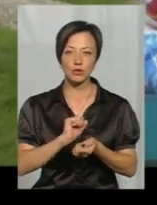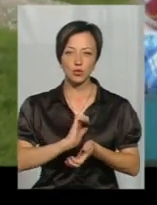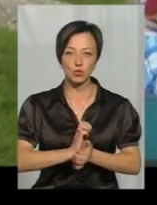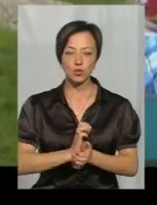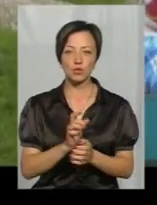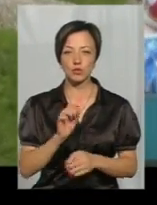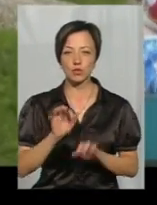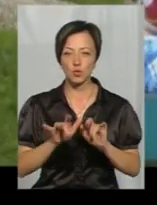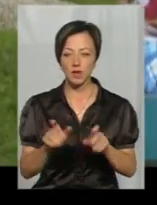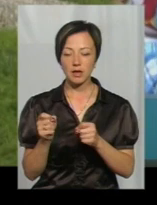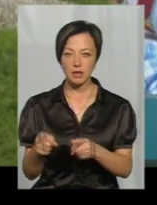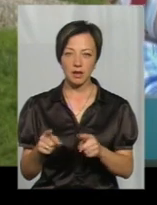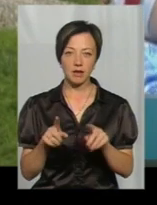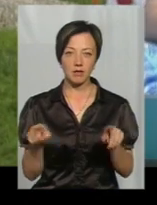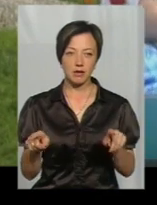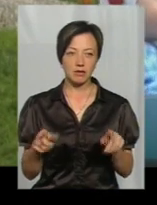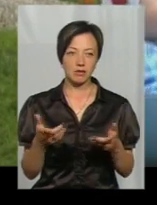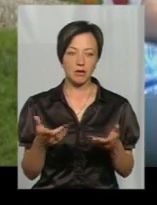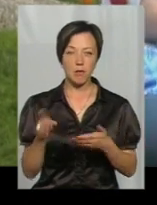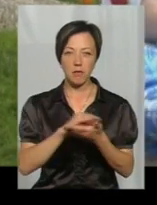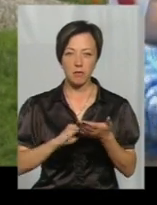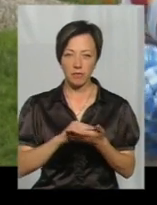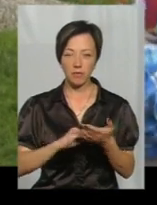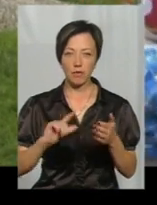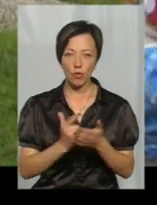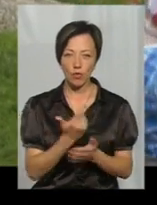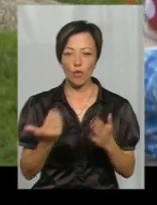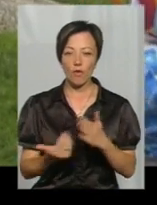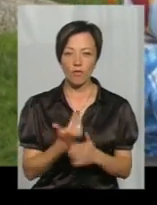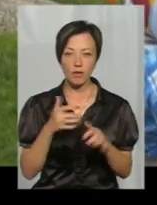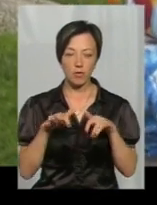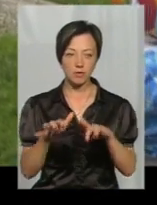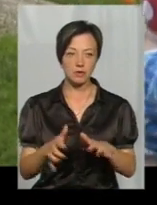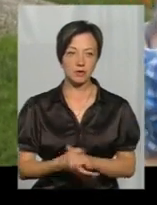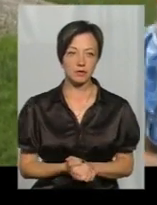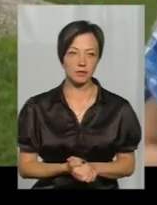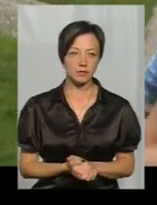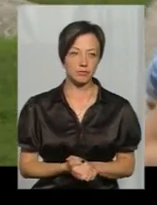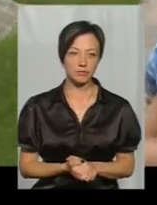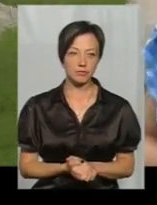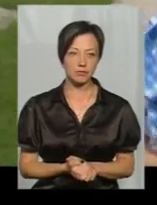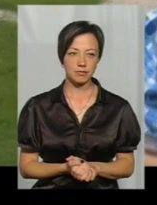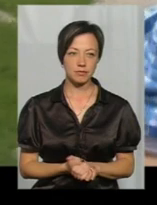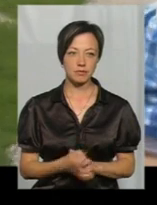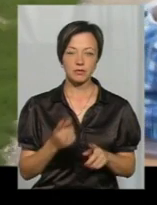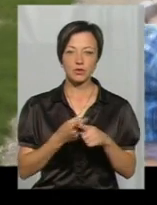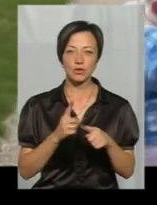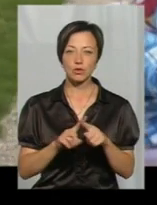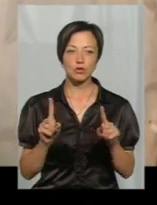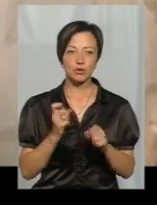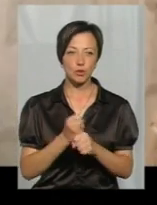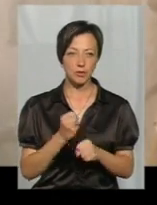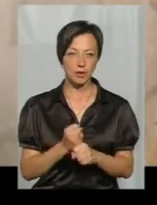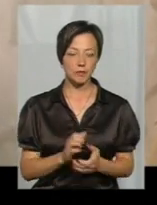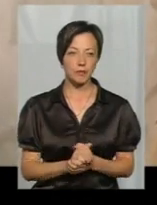душимо кидаємо. Вони оживають, що ці нові жуки підповзають. Тих їдять, не знаю, що це вже робити.